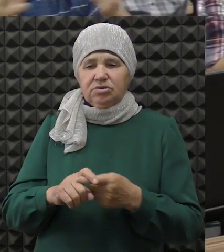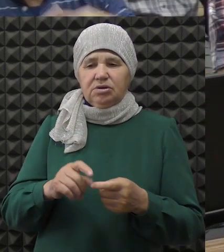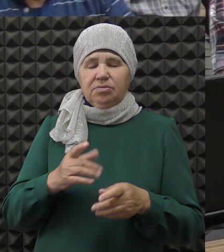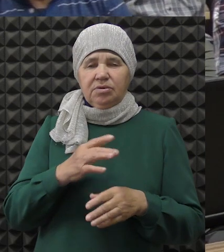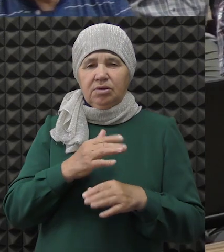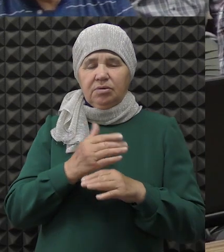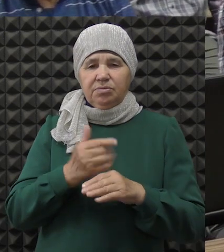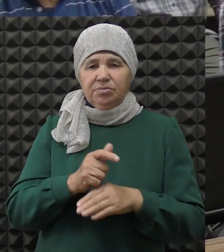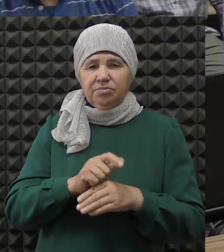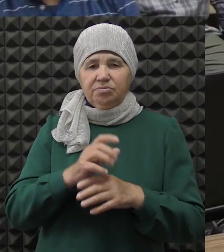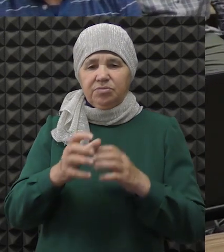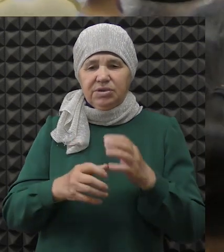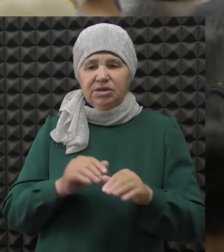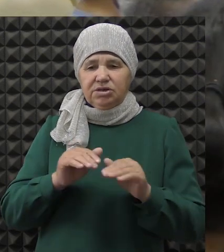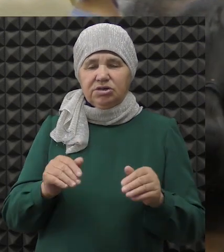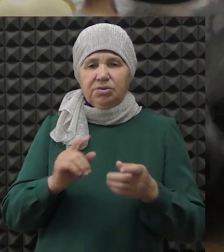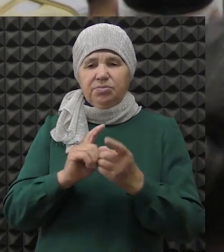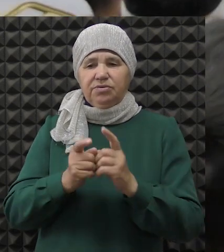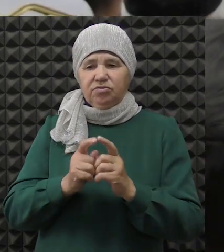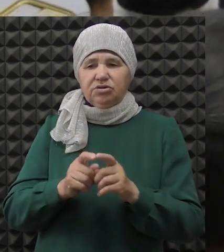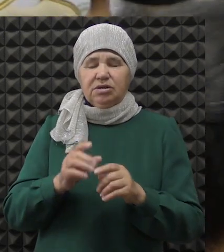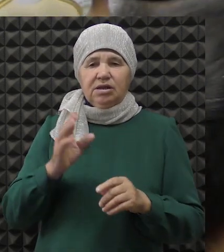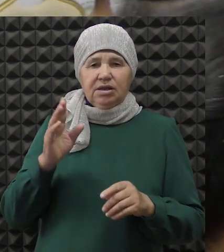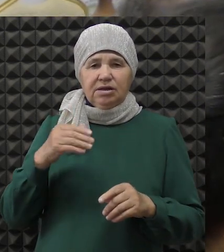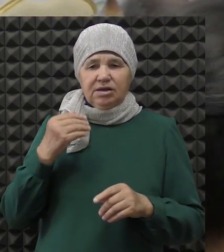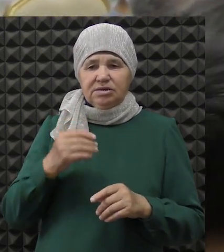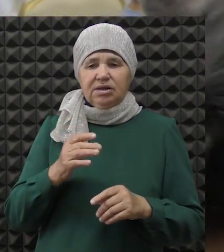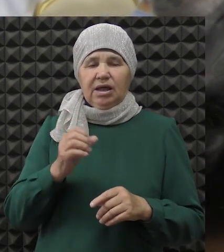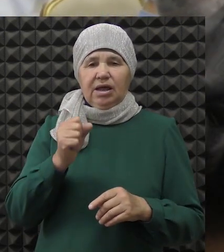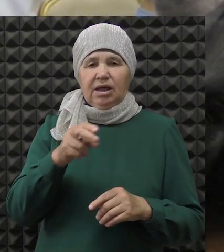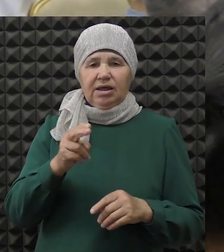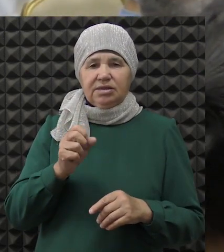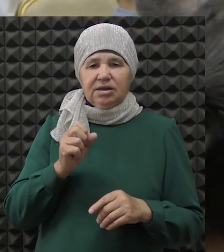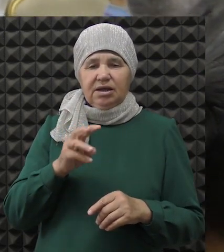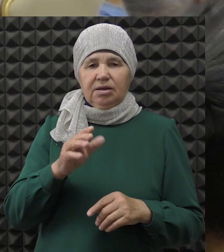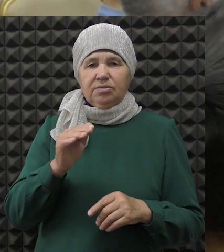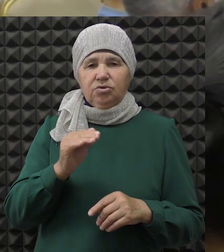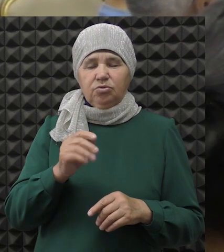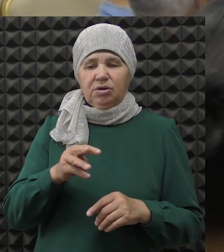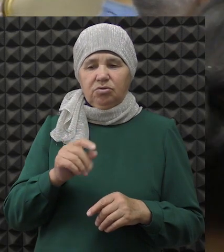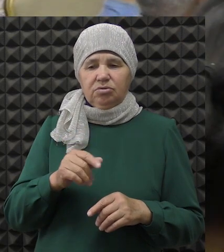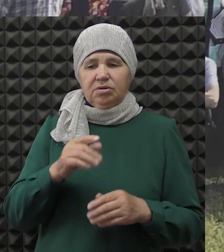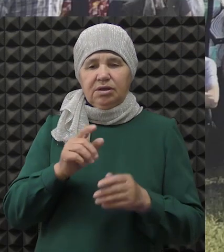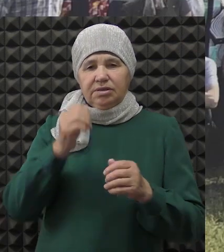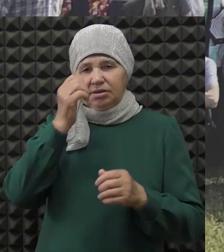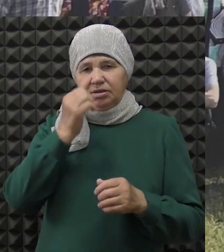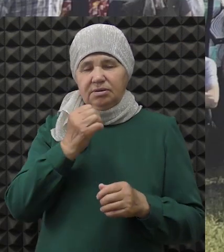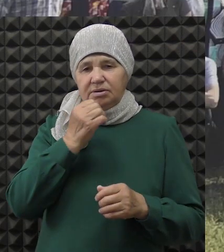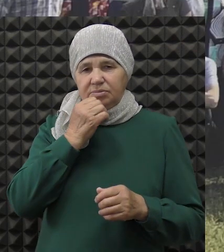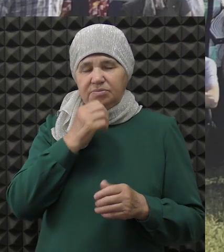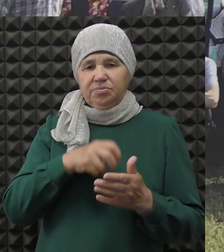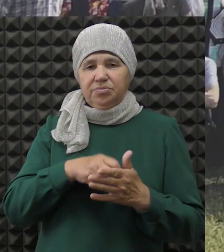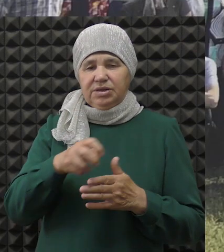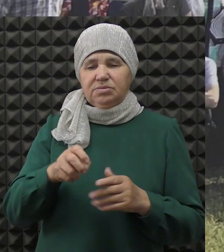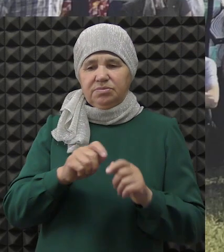между миром звука и миром тишины, средопереводчики Рассай Саберзьянова и Адгам Ямагулу были награждены благодарственными письмами